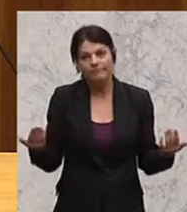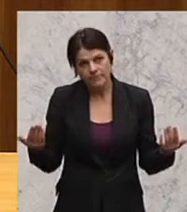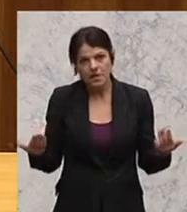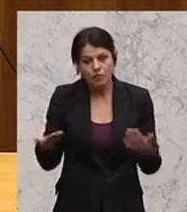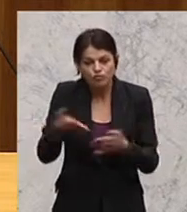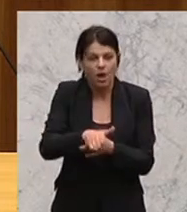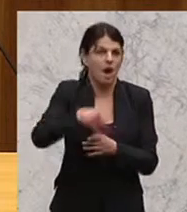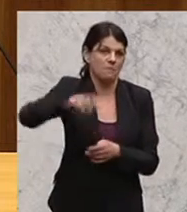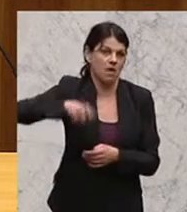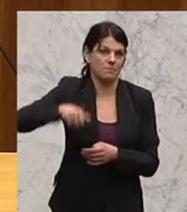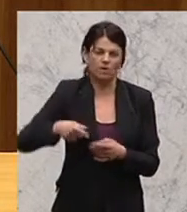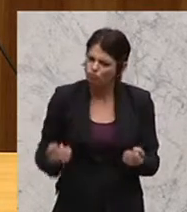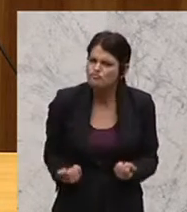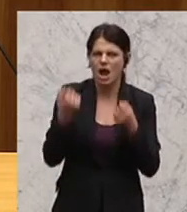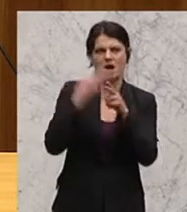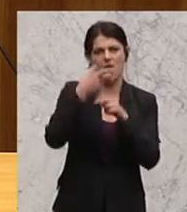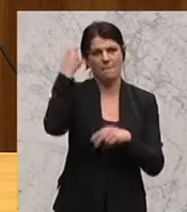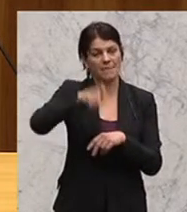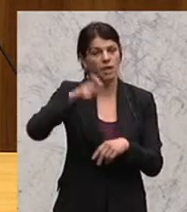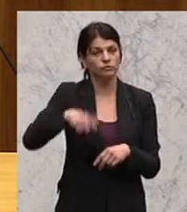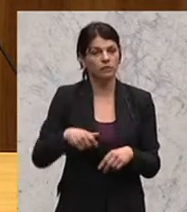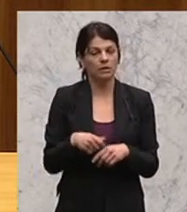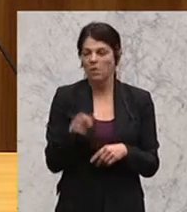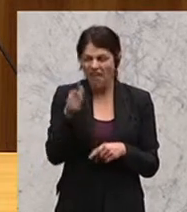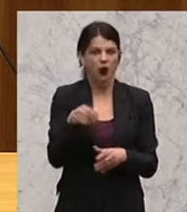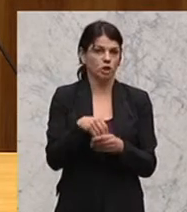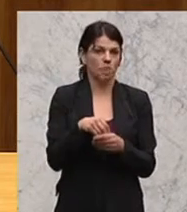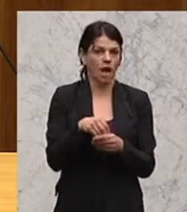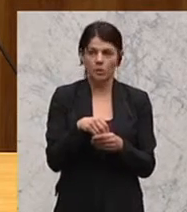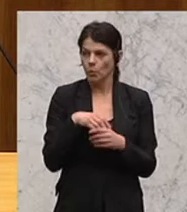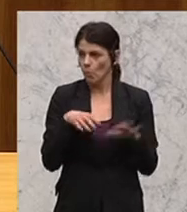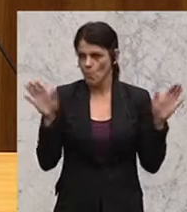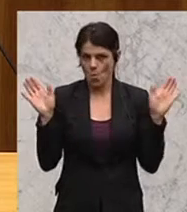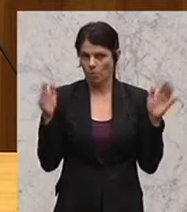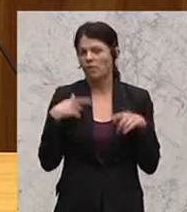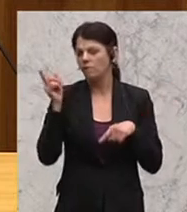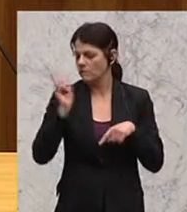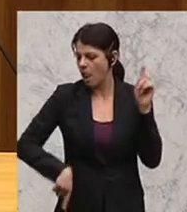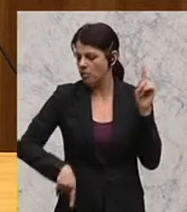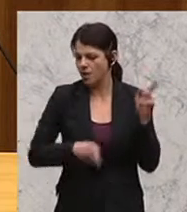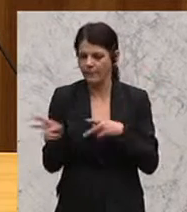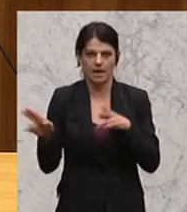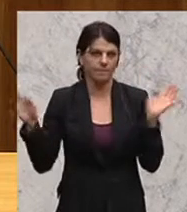Sterbenden, den Schwerkranken, da zu sparen, das halte ich für den ganz, ganz falschen Weg.